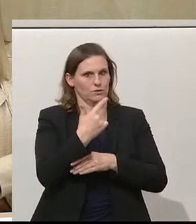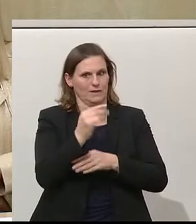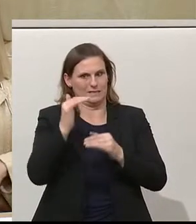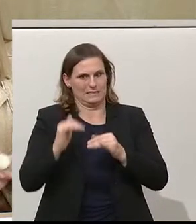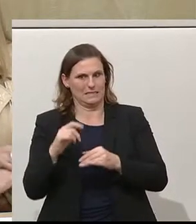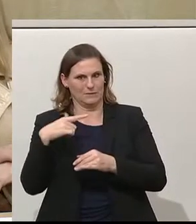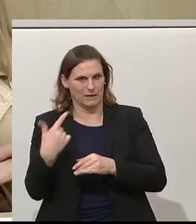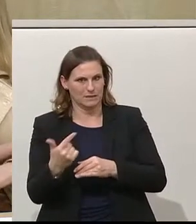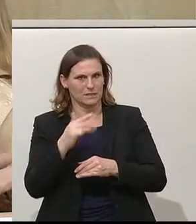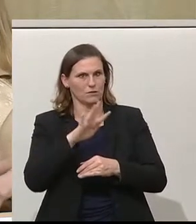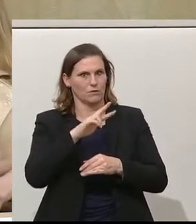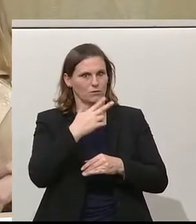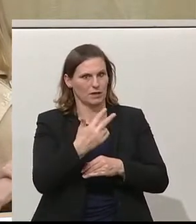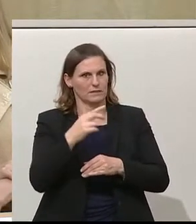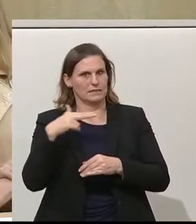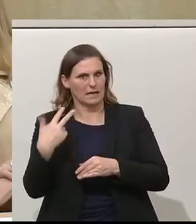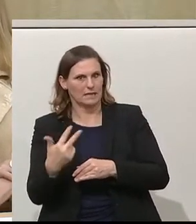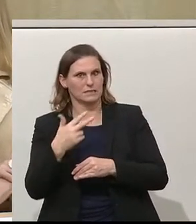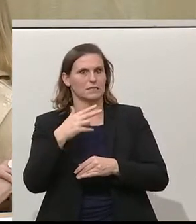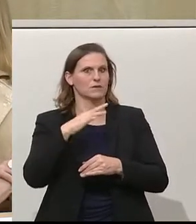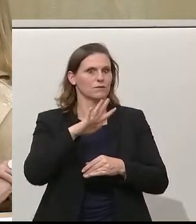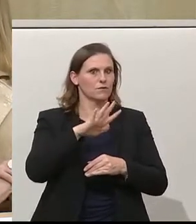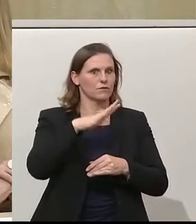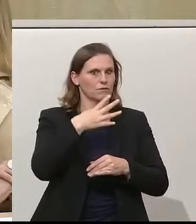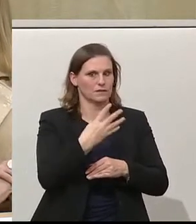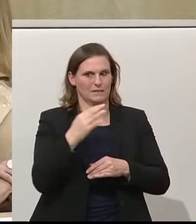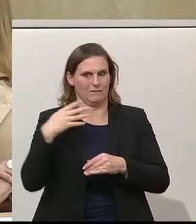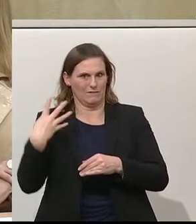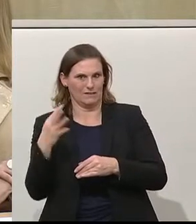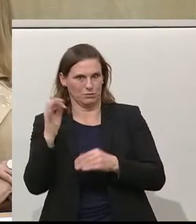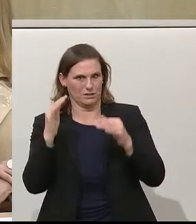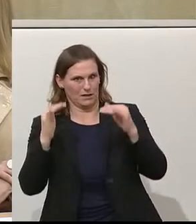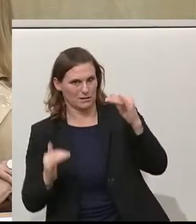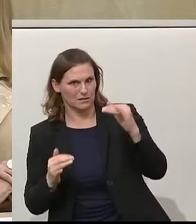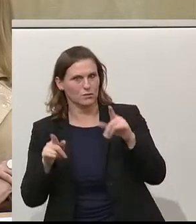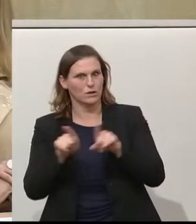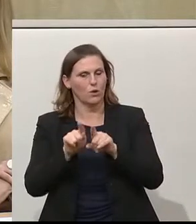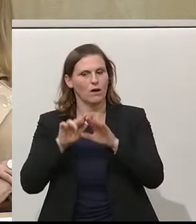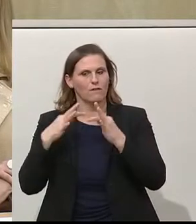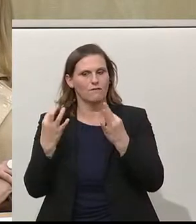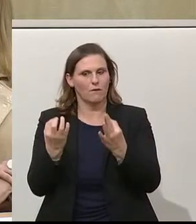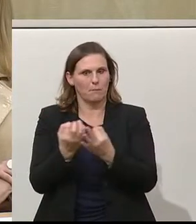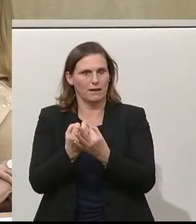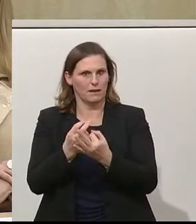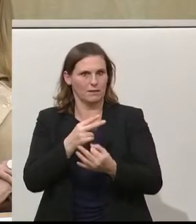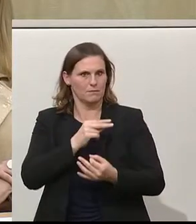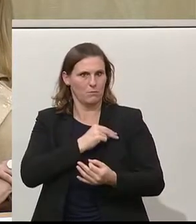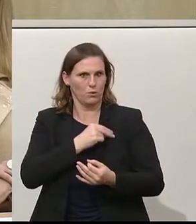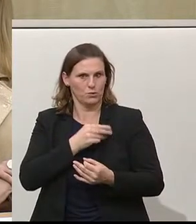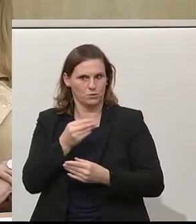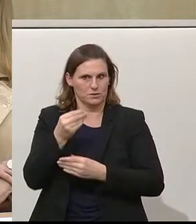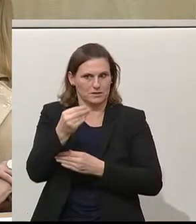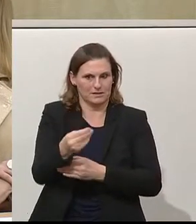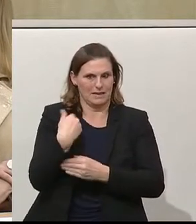auf 30 und von 42 auf 40%. Darüber hinaus wird der Familienbonus eine Errungenschaft der letzten